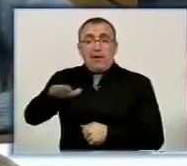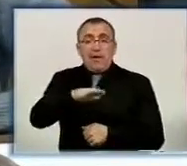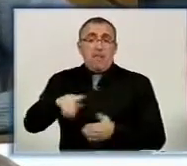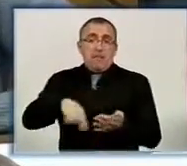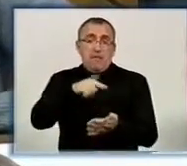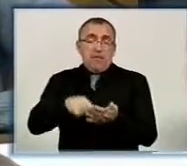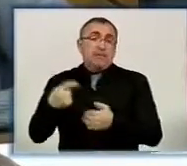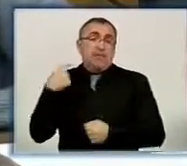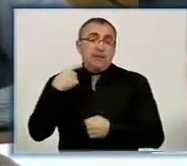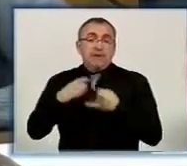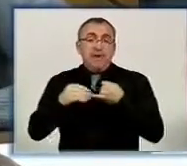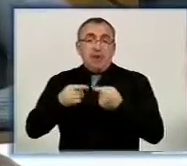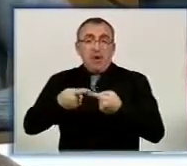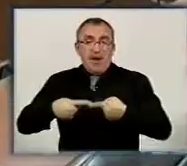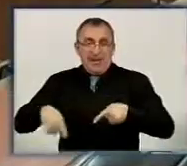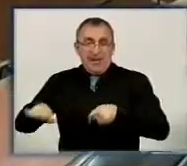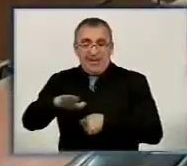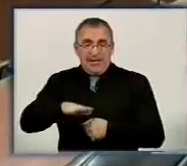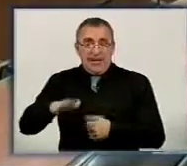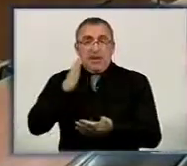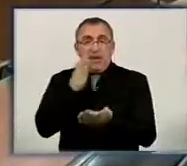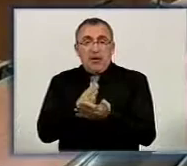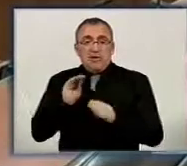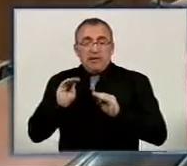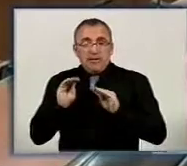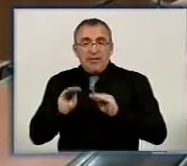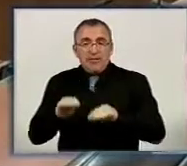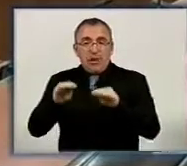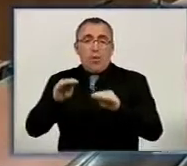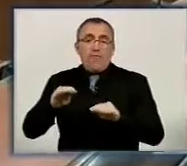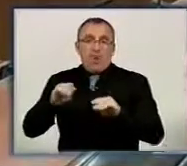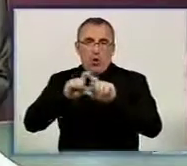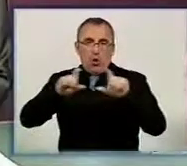Кіровоград. Це земельні ділянки в межах існуючих садових товариств. Питання.